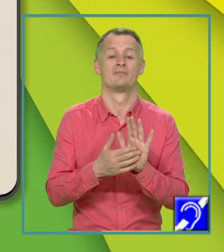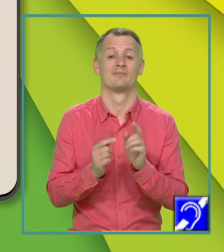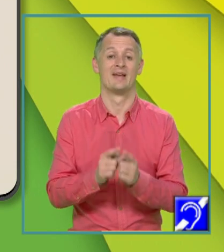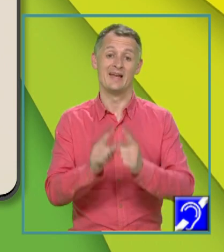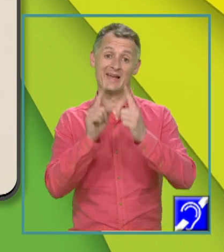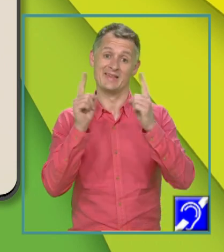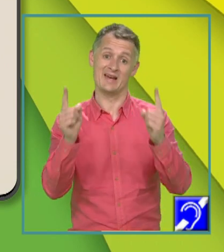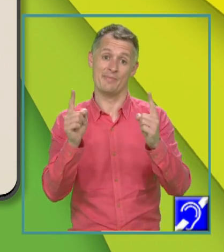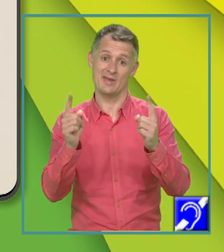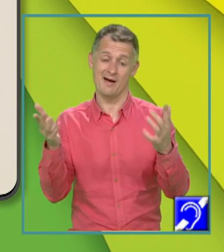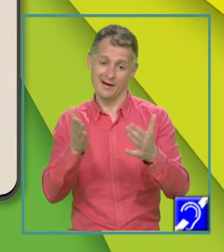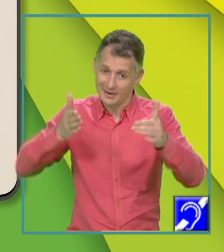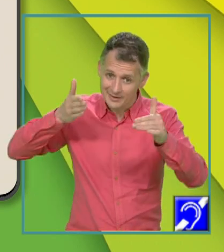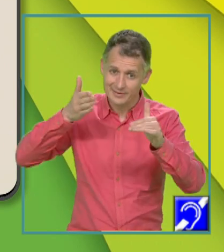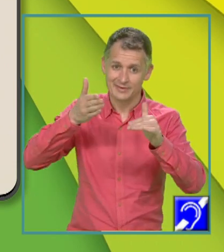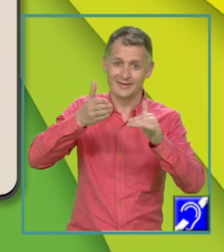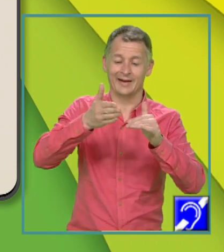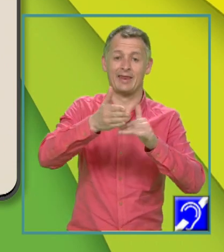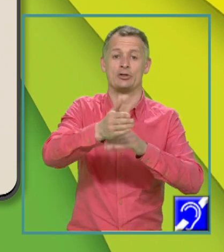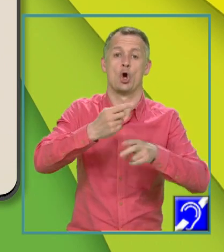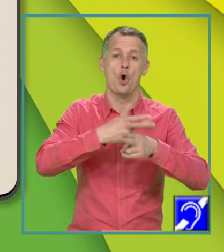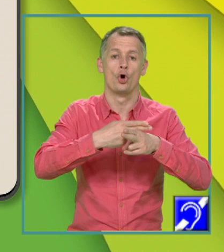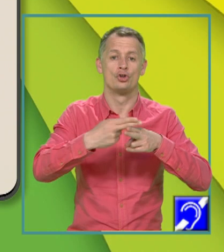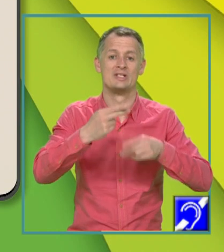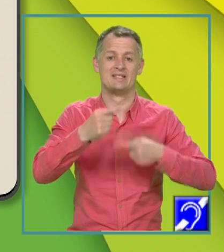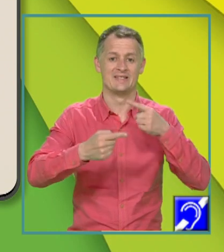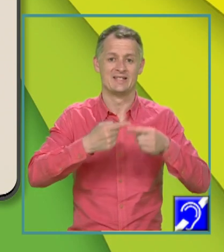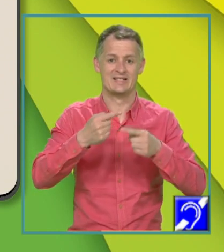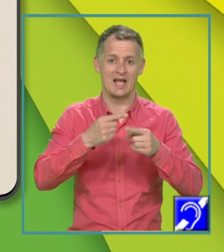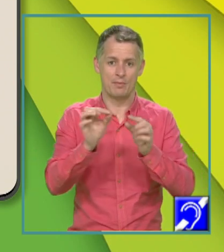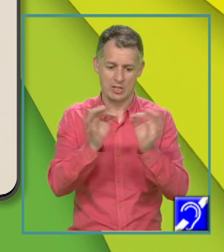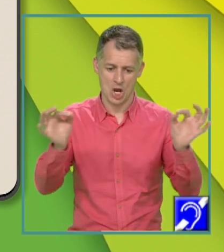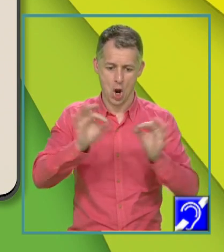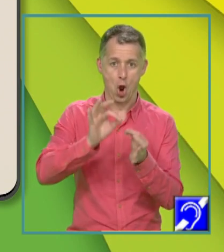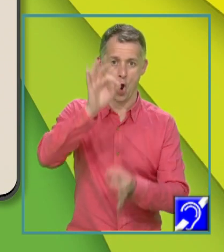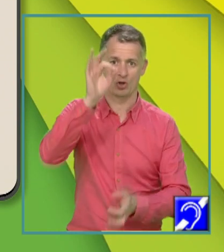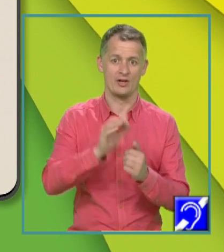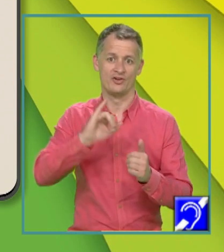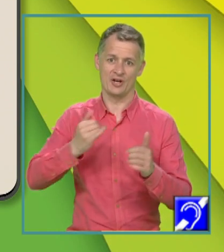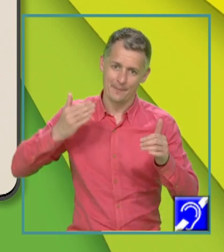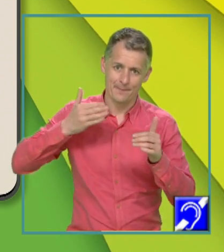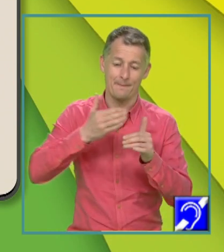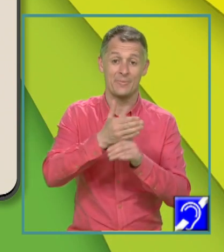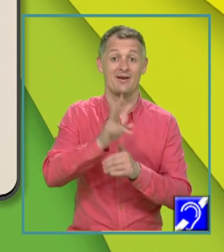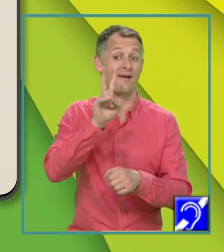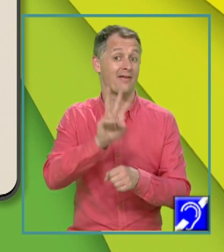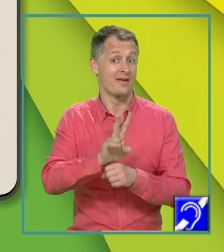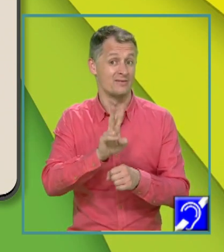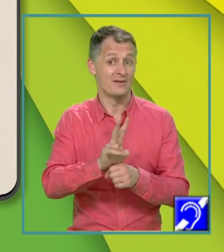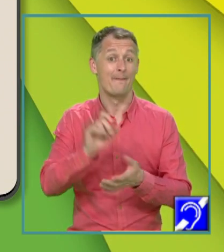dreapta care trece prin originea sistemului de coordonate și prin, atenție,